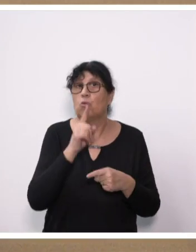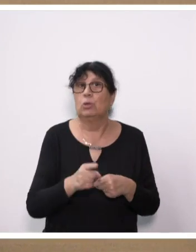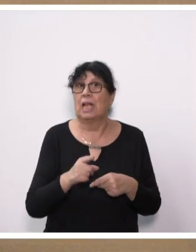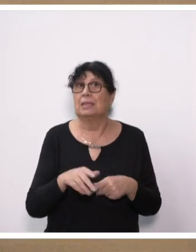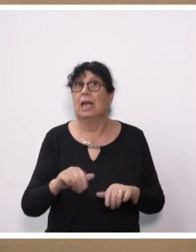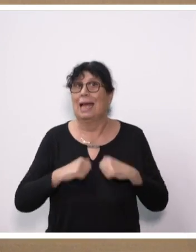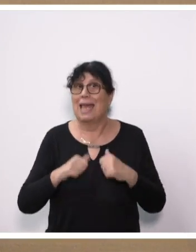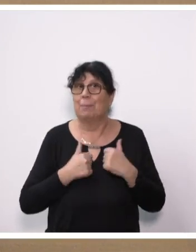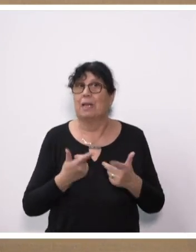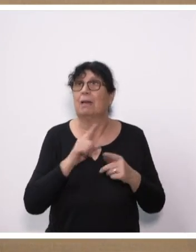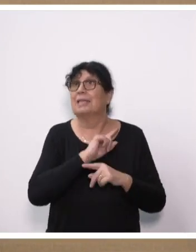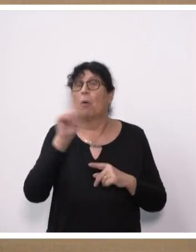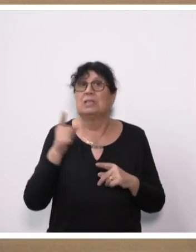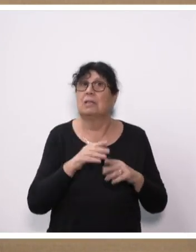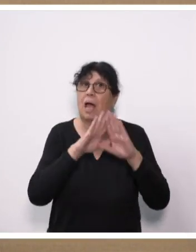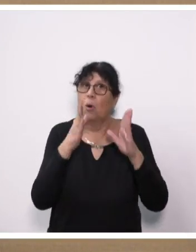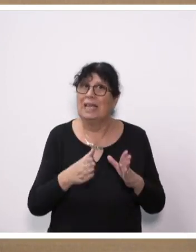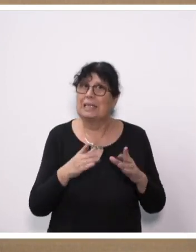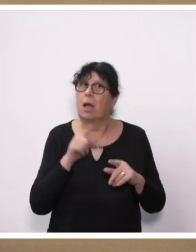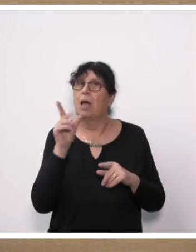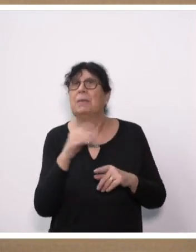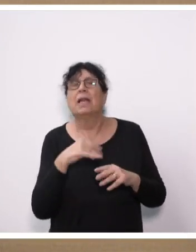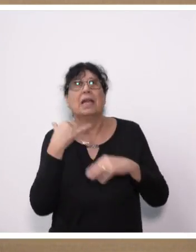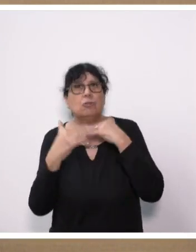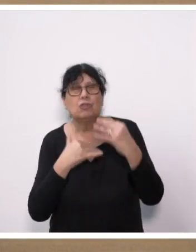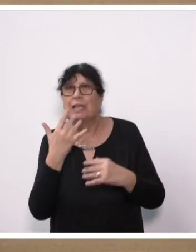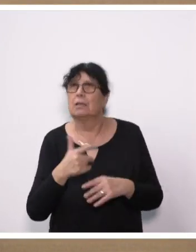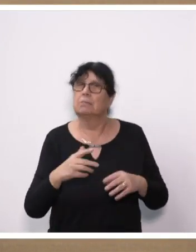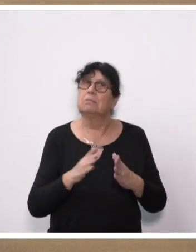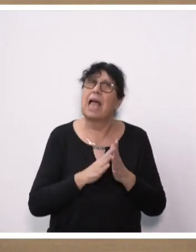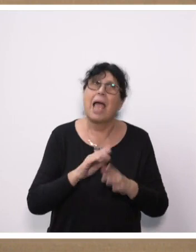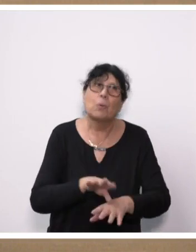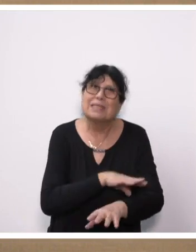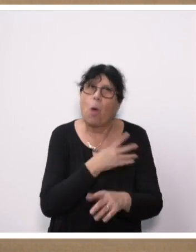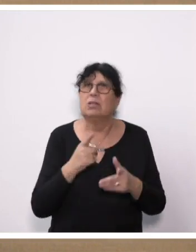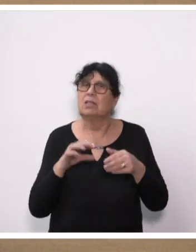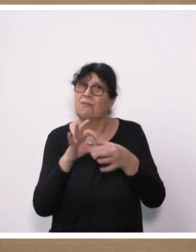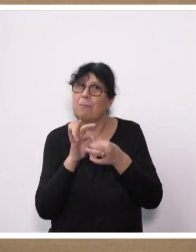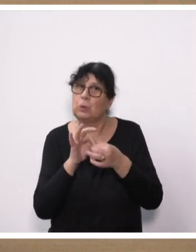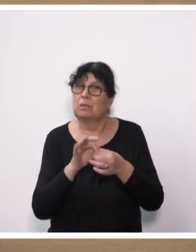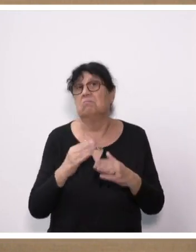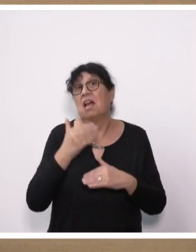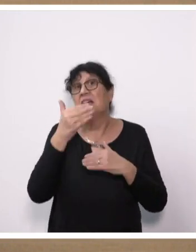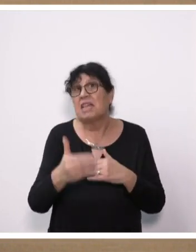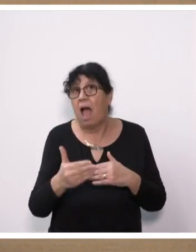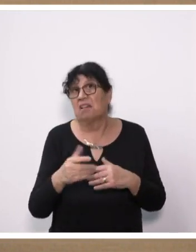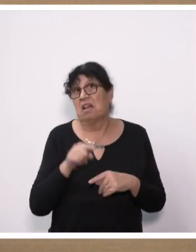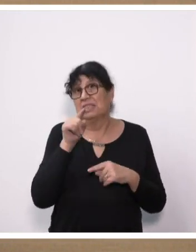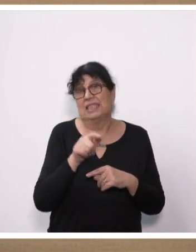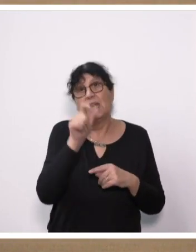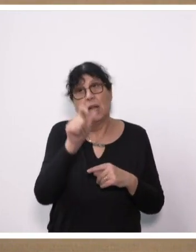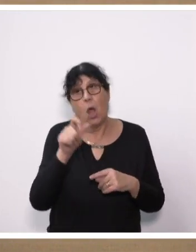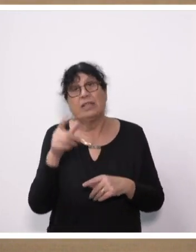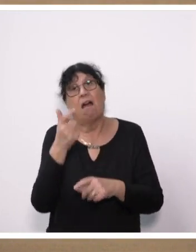tausende Häuser. Häuser, die mit Geschichten und Emotionen verbunden sind. Und im Nachgang hat es vor allem jene besonders hart getroffen,